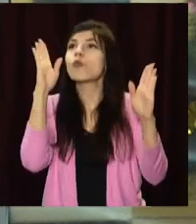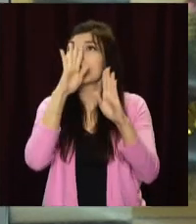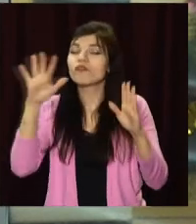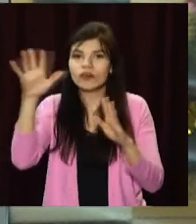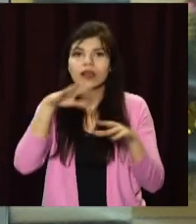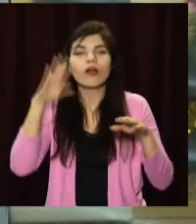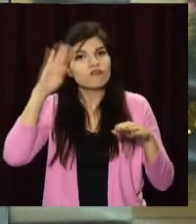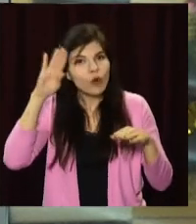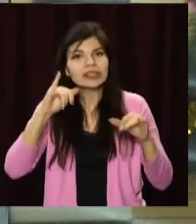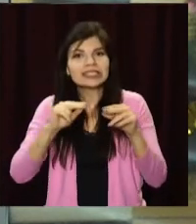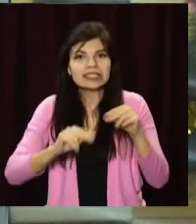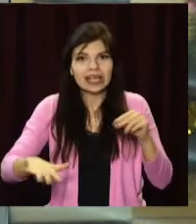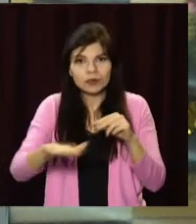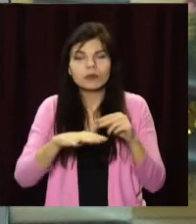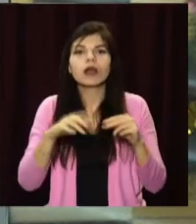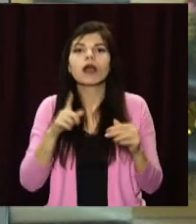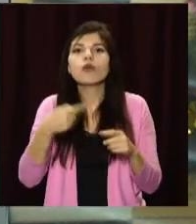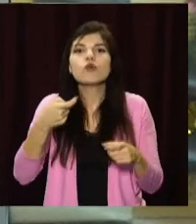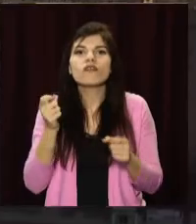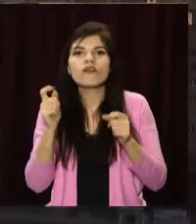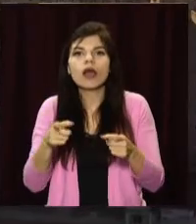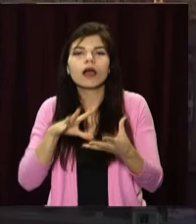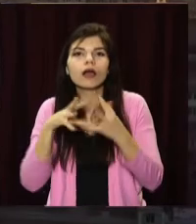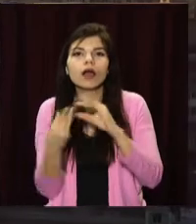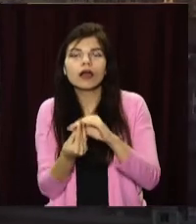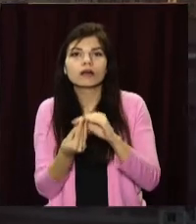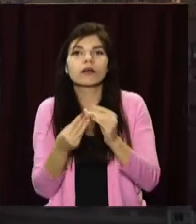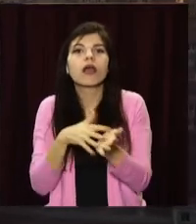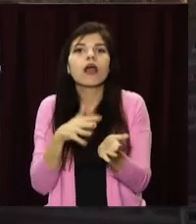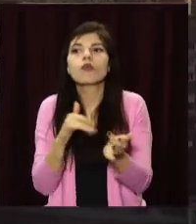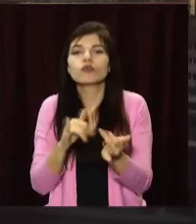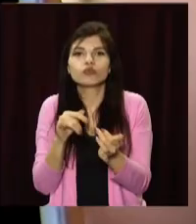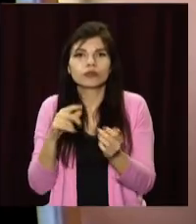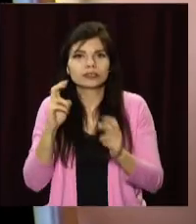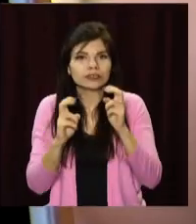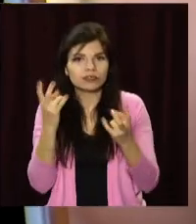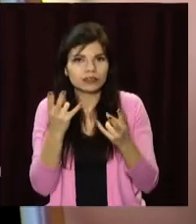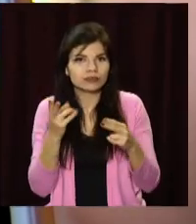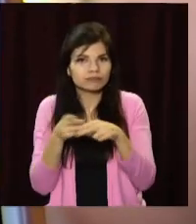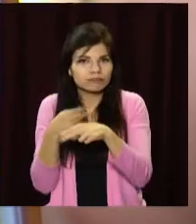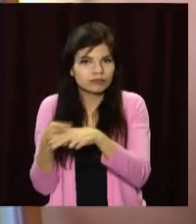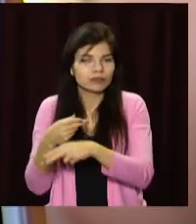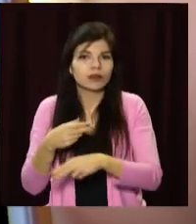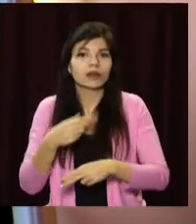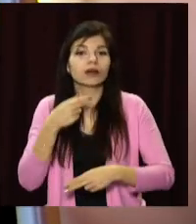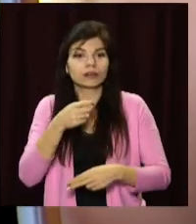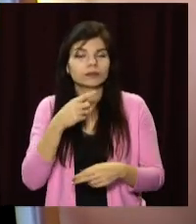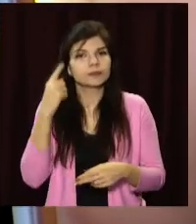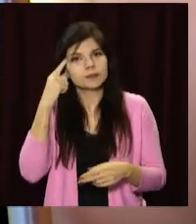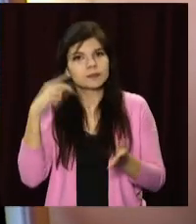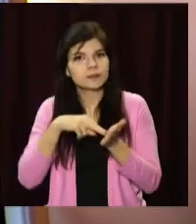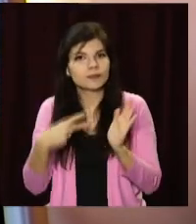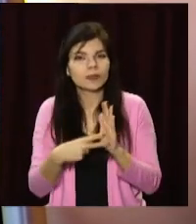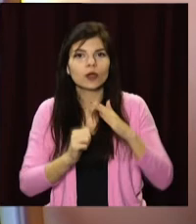комплексної програми екологічної безпеки. У ній кілька напрямків – повітря, водні та земельні ресурси, утилізація відходів. До розробки